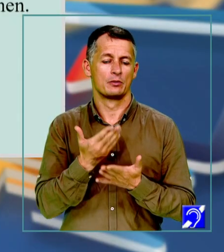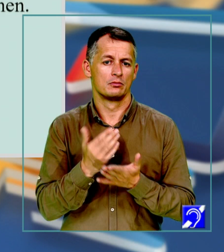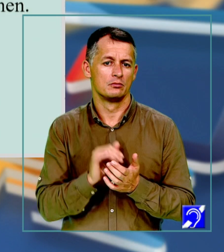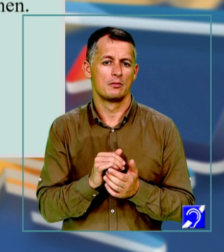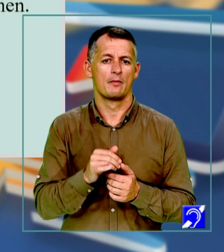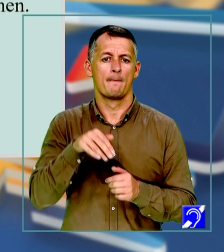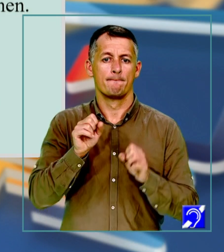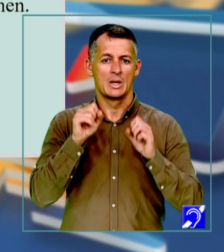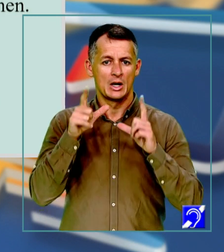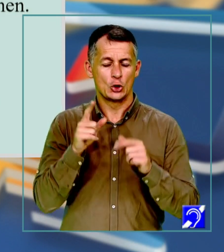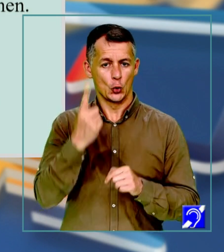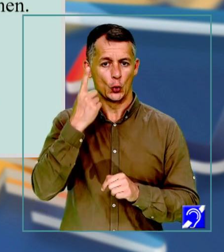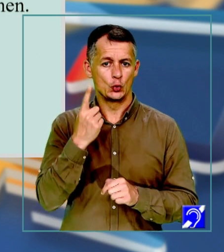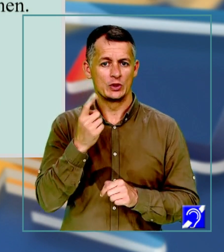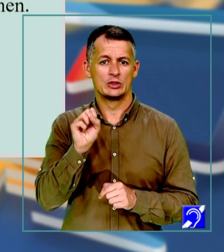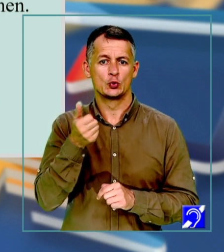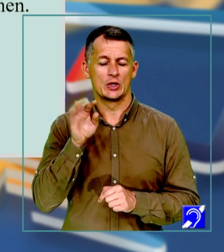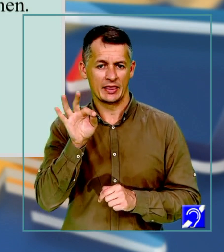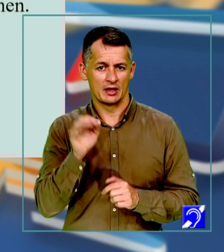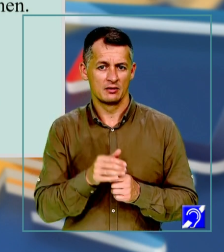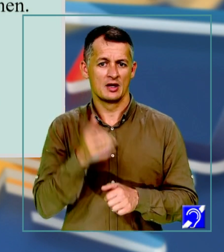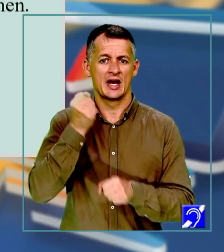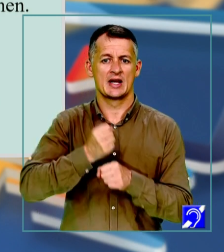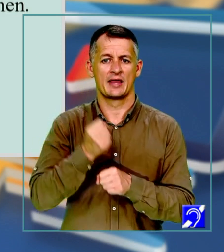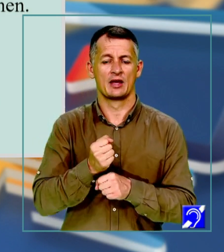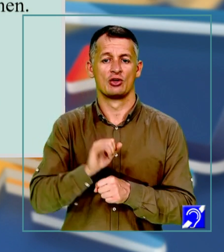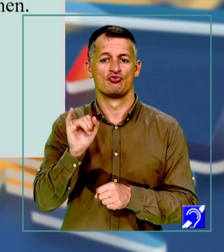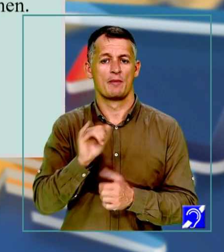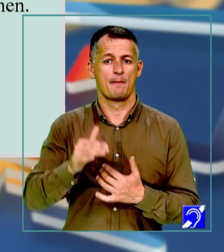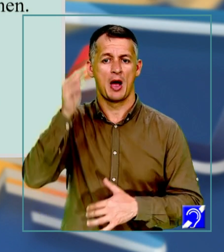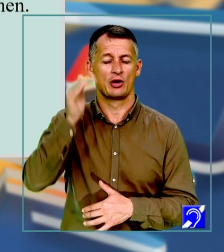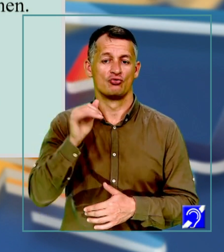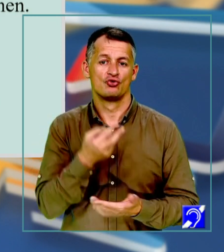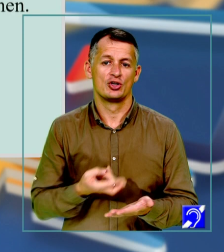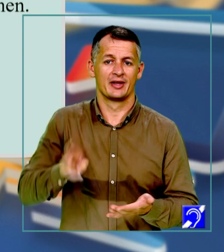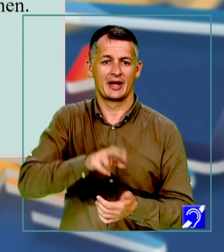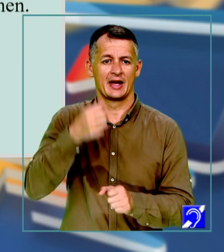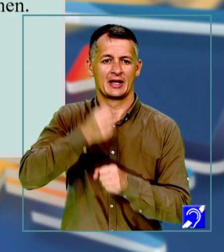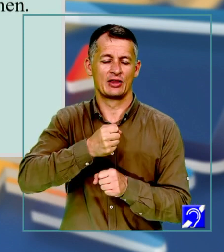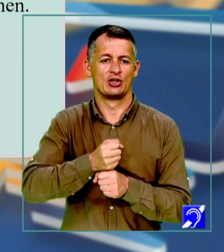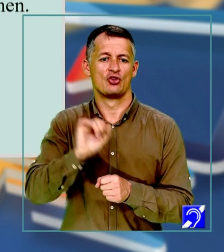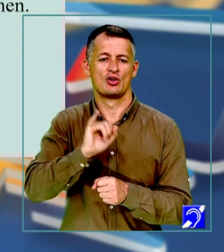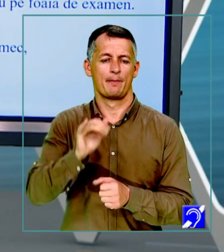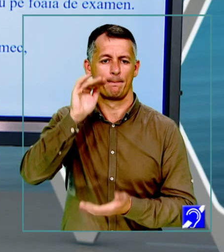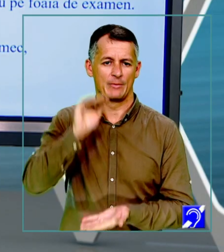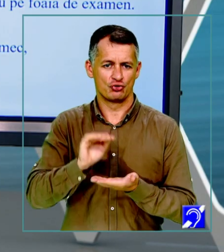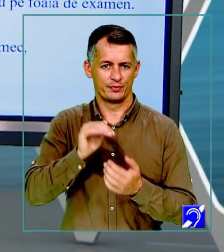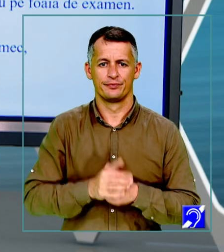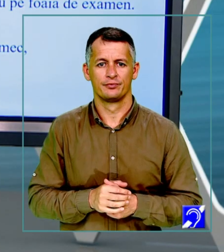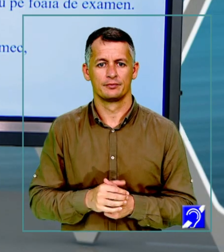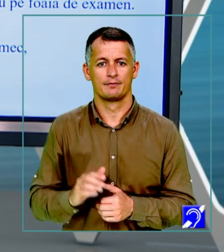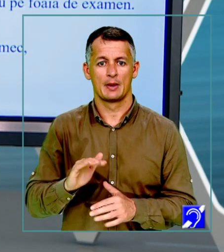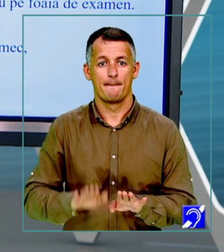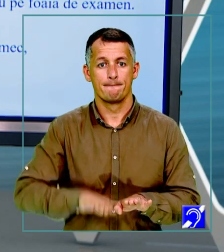mirajul unui sunet creat de cei mari și recreat de cei mici. Pasul